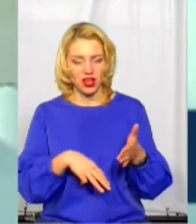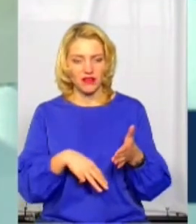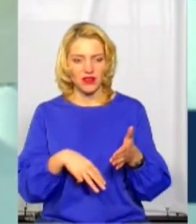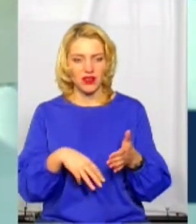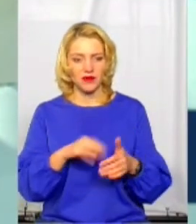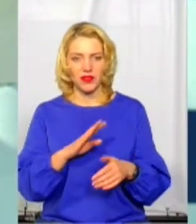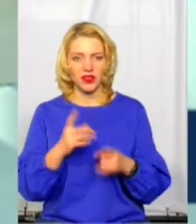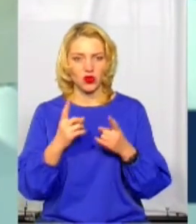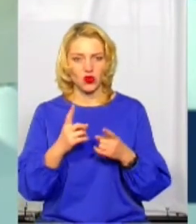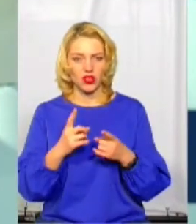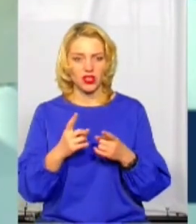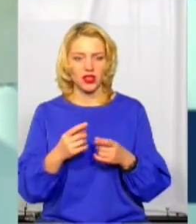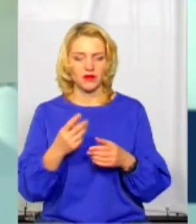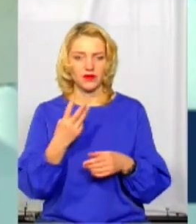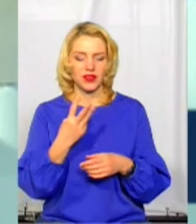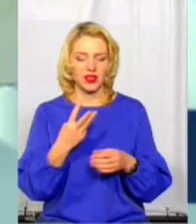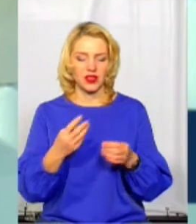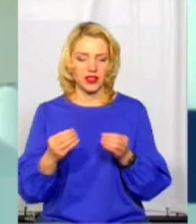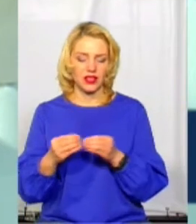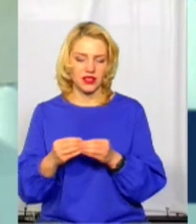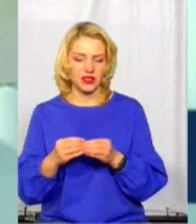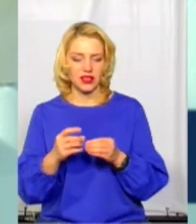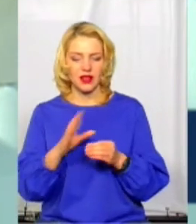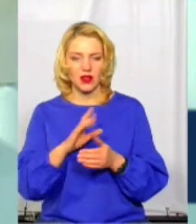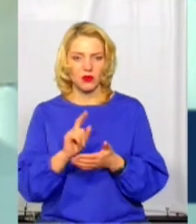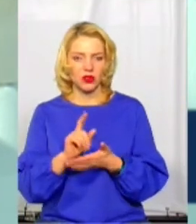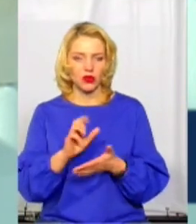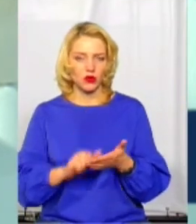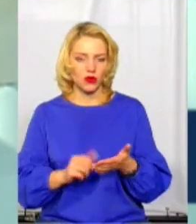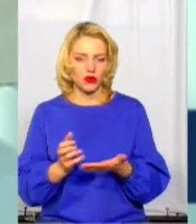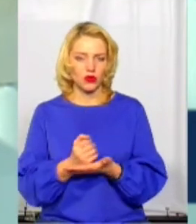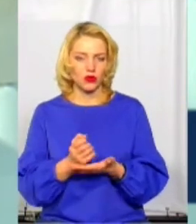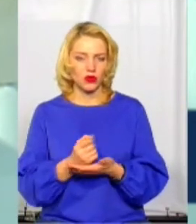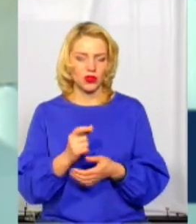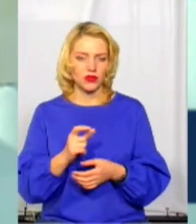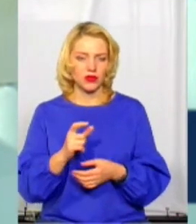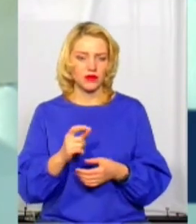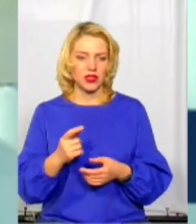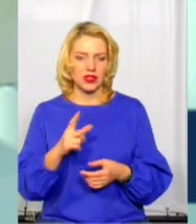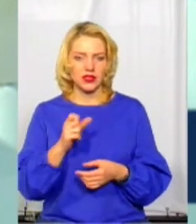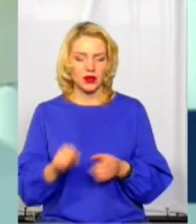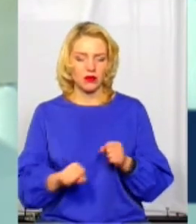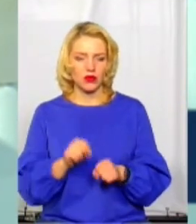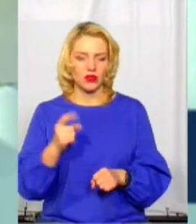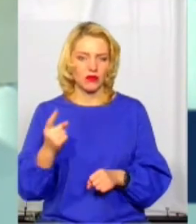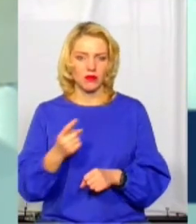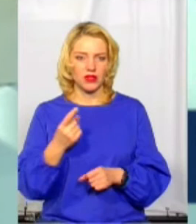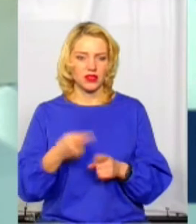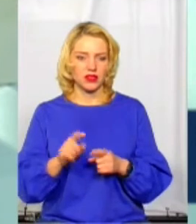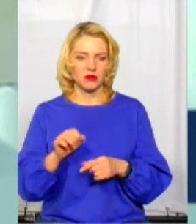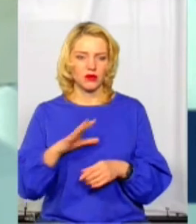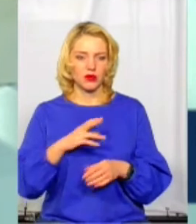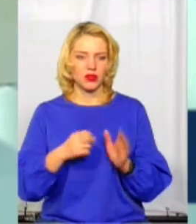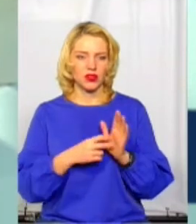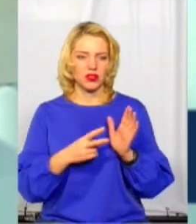не дуже великі, від 3 до 10 неоподаткованих мінімум доході громадян за порушення вперше, тобто 17 множимо